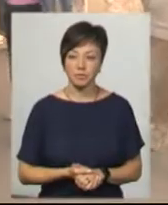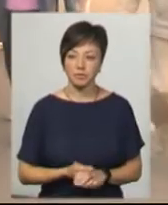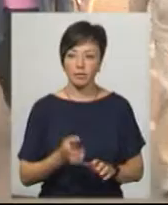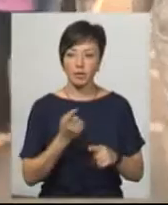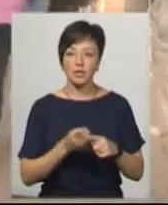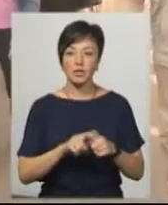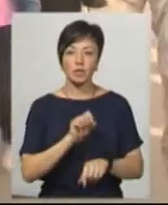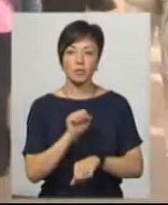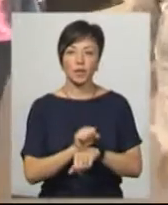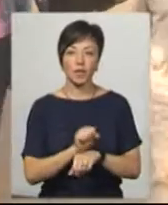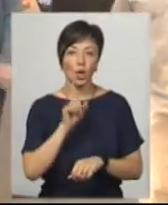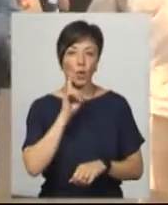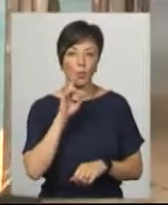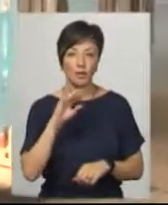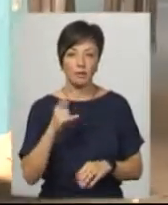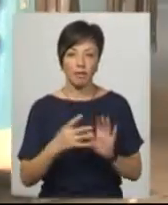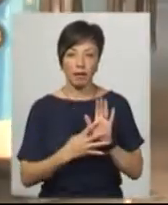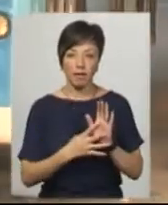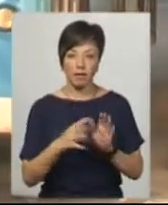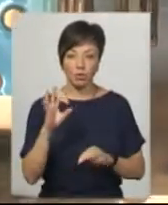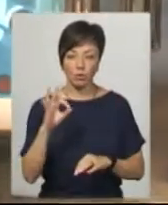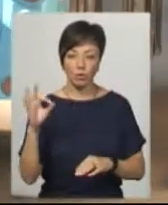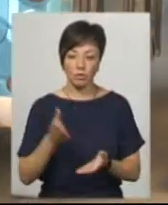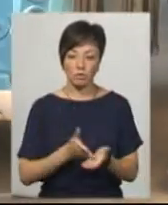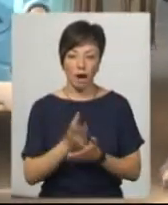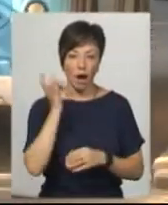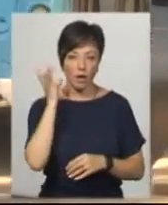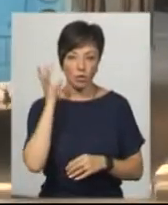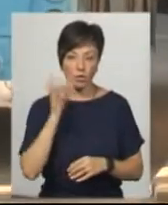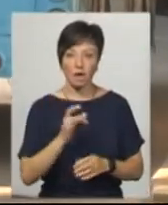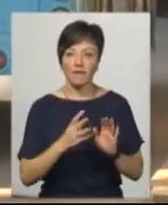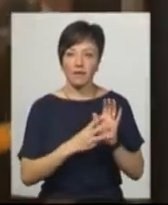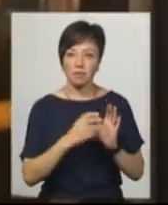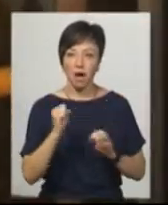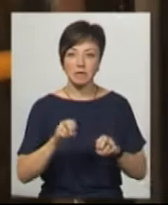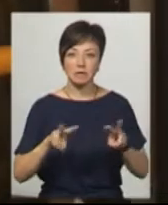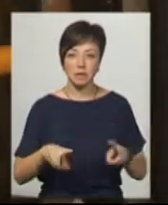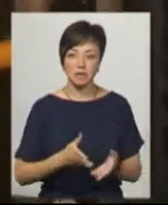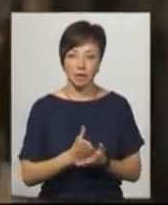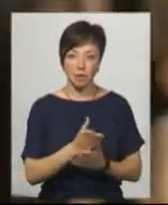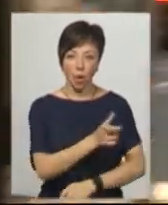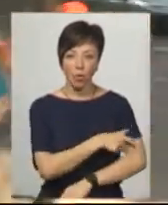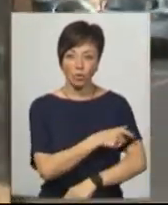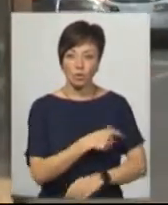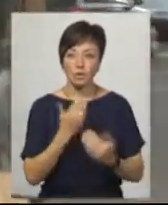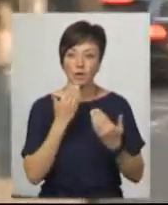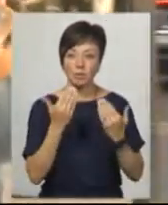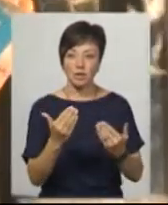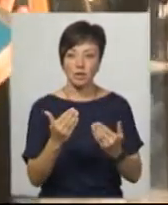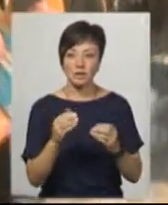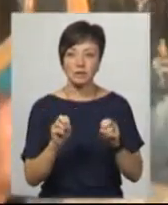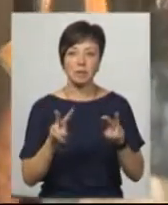зупинка юність о 9-й ранку напрямок на завод «Катіон». Тролейбус 8А виконує спецрейс. Кондуктор на вході запитує.